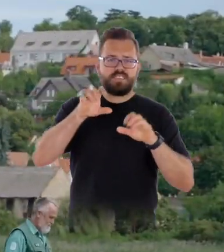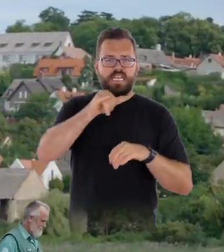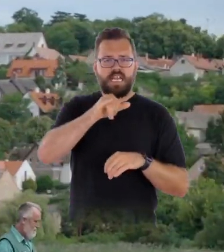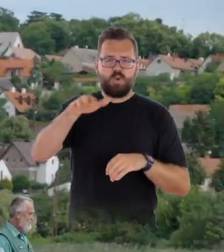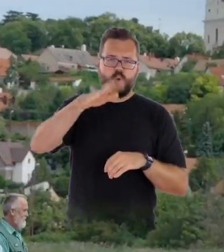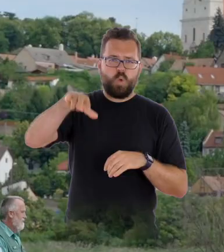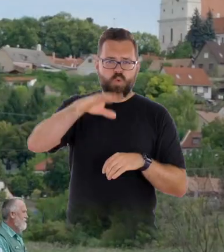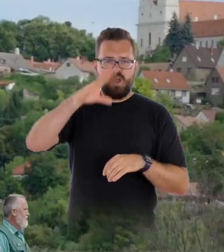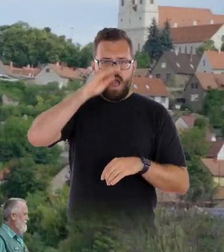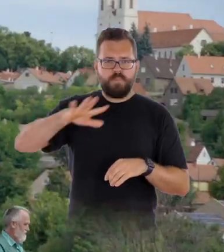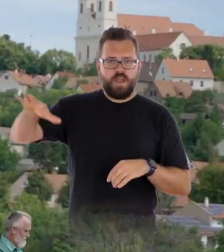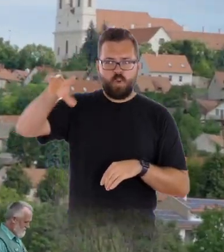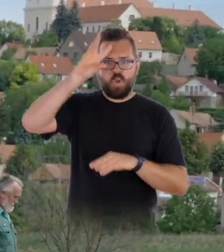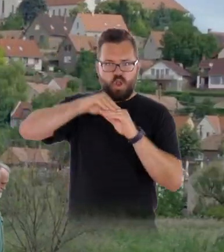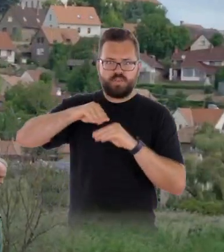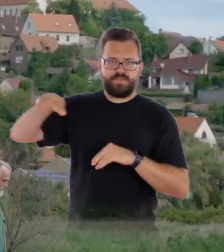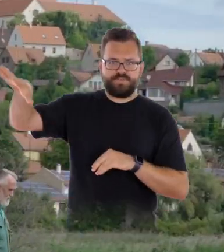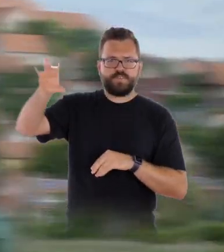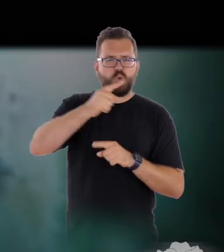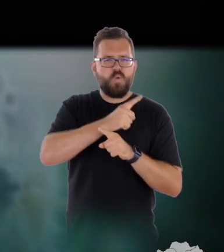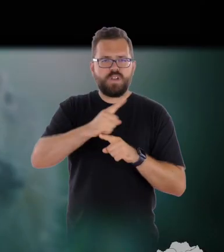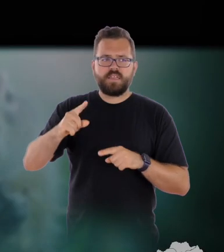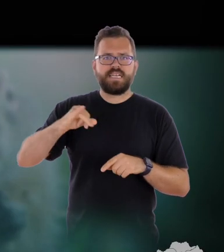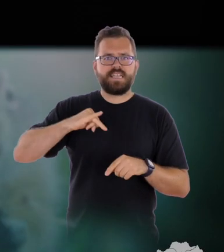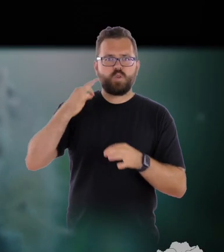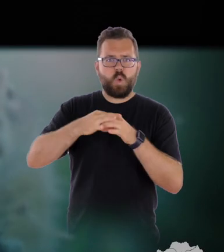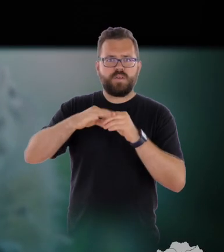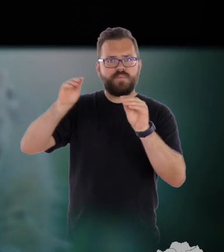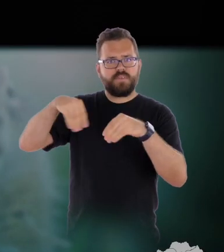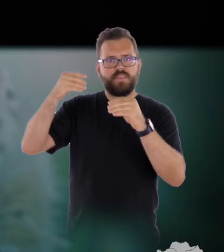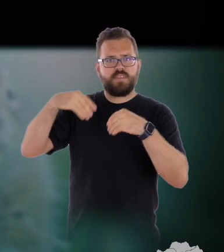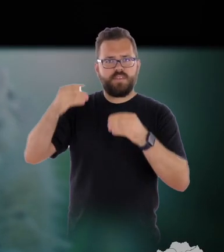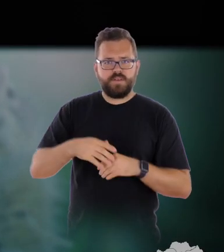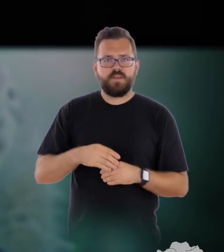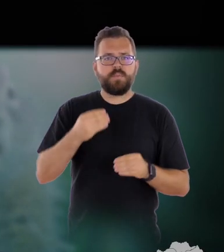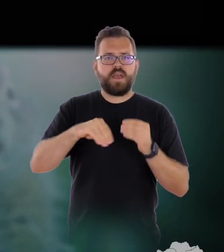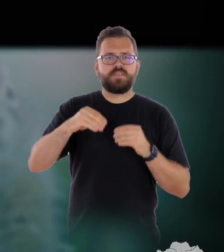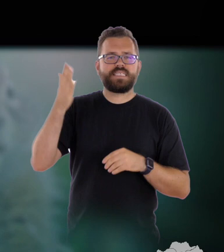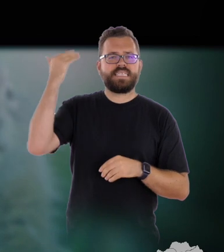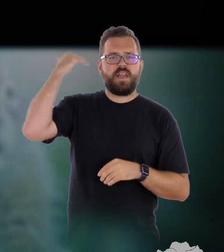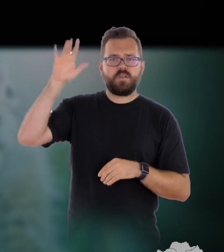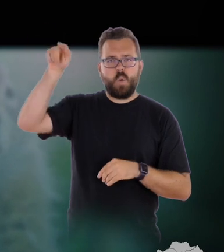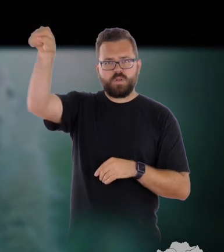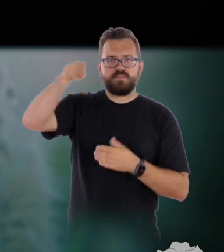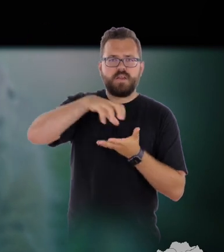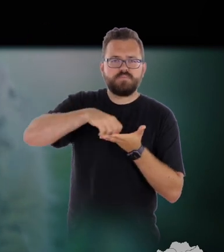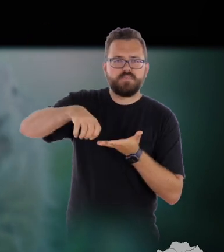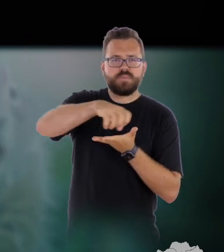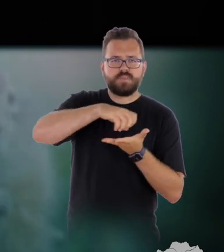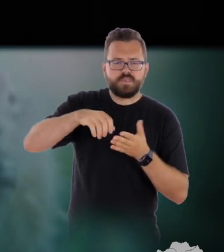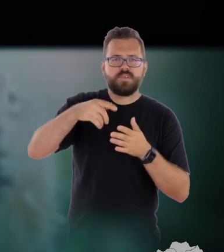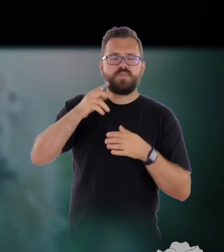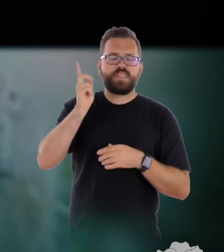de csak azért, mert egyszer korábban véget ért Tihanyban. 900-as évek elejéről még a helyiek mindenféle érdekes történetet